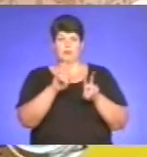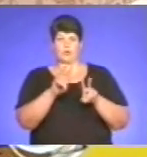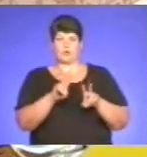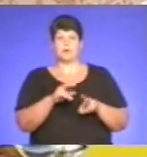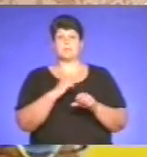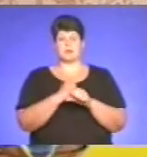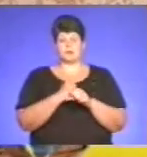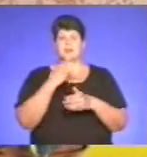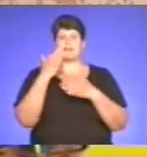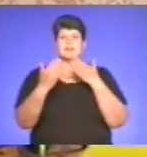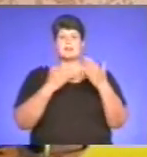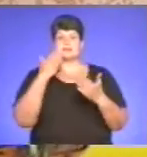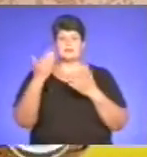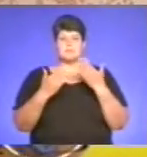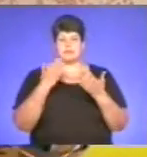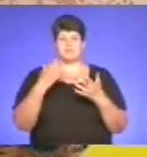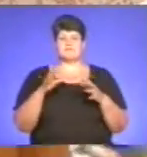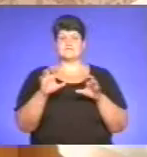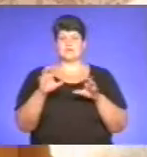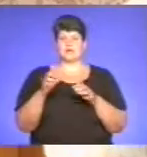відповідні запити в ветеринарну службу,